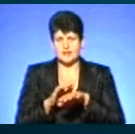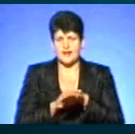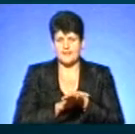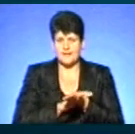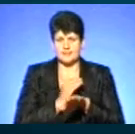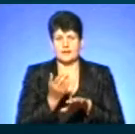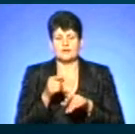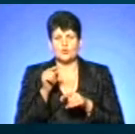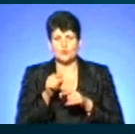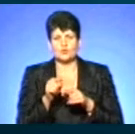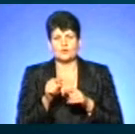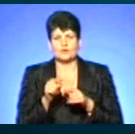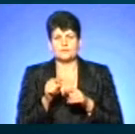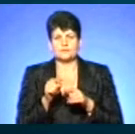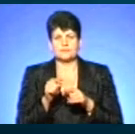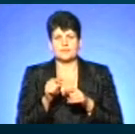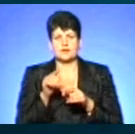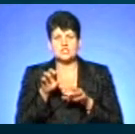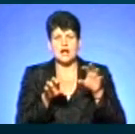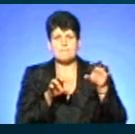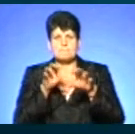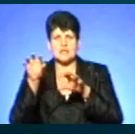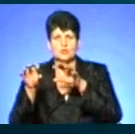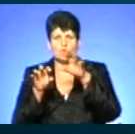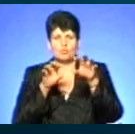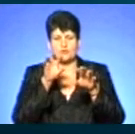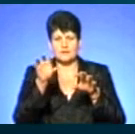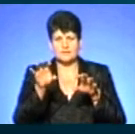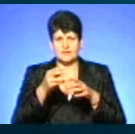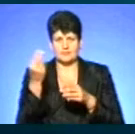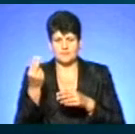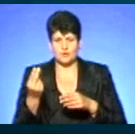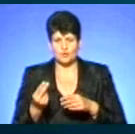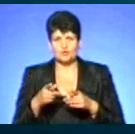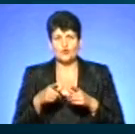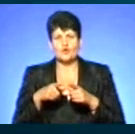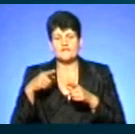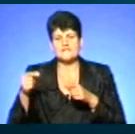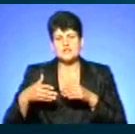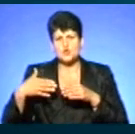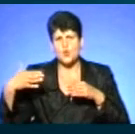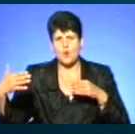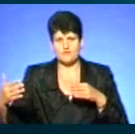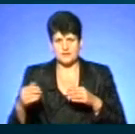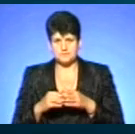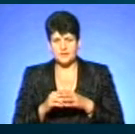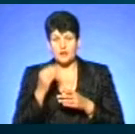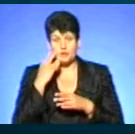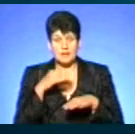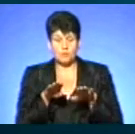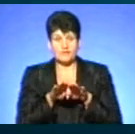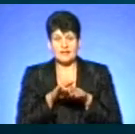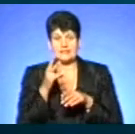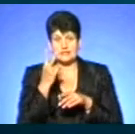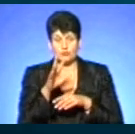цих двох тварин, то видно, що у гадюки хвіст коротенький. Він закінчується тіло і